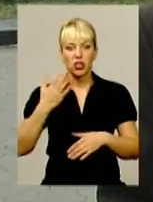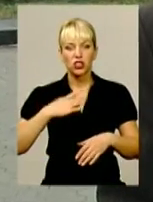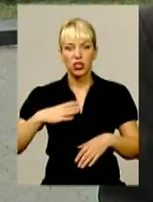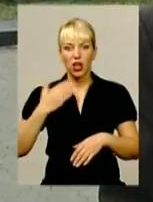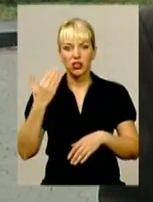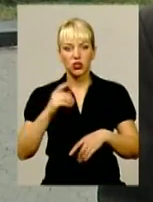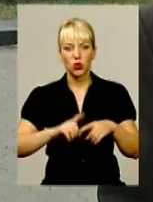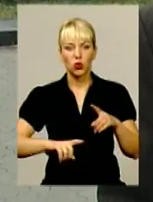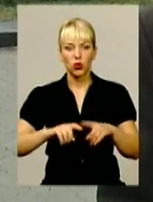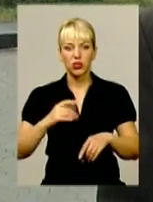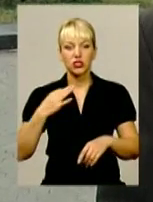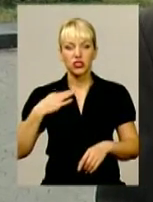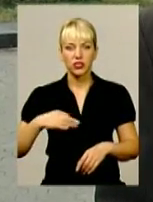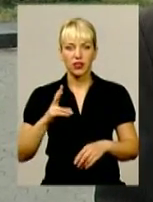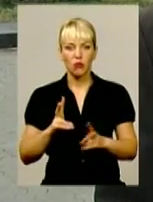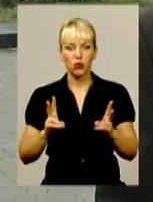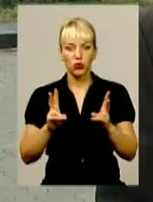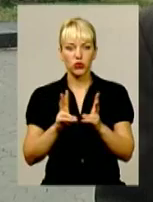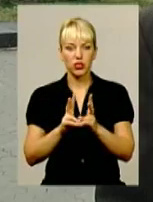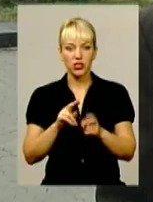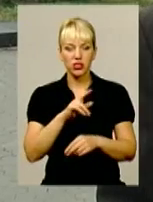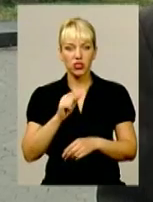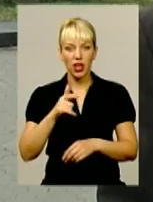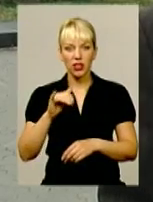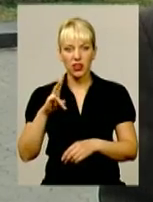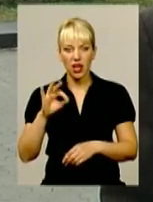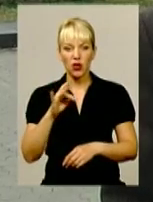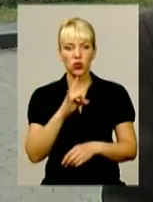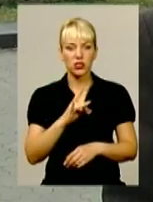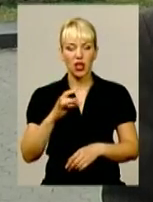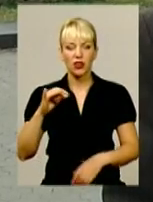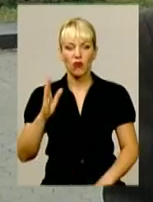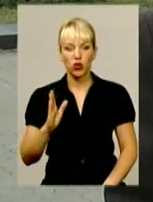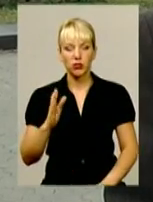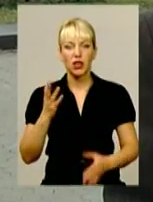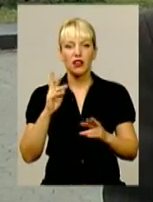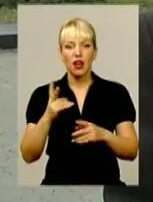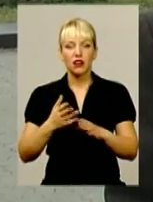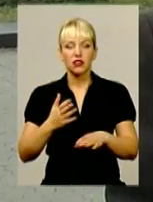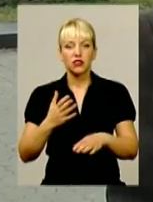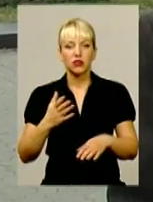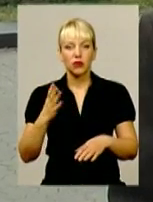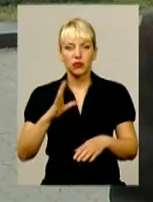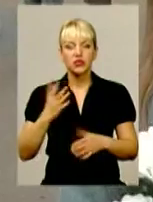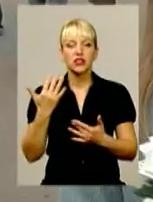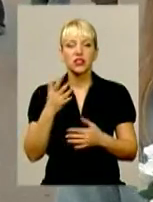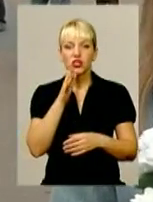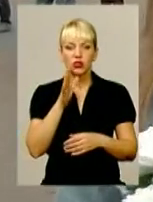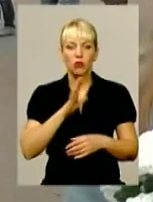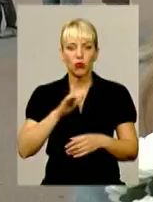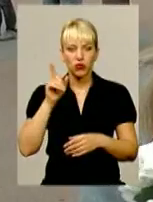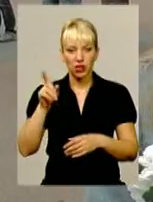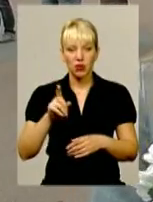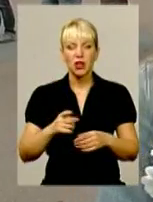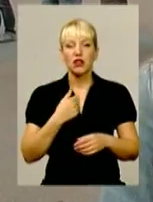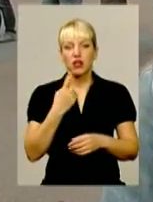сьогодні зустрічати? Сина Шахіна Руслана Володимировича. Як давно він перебував? Рік і два місяці. Свого